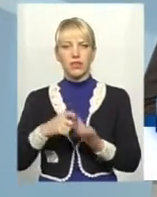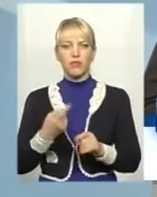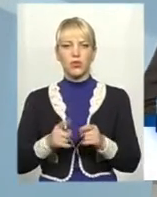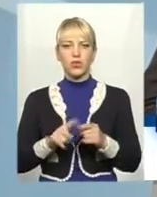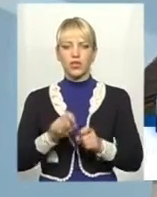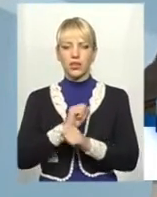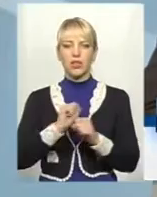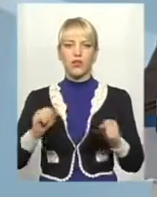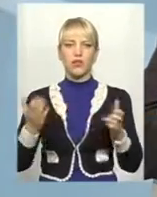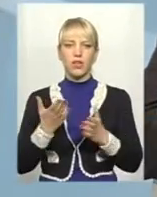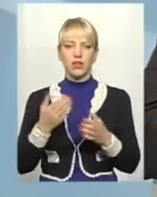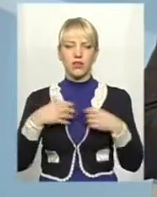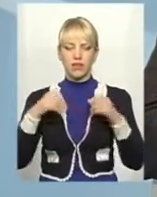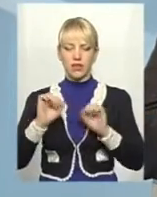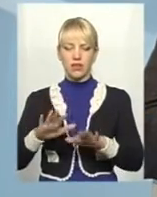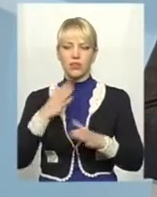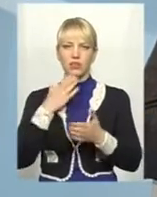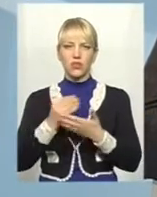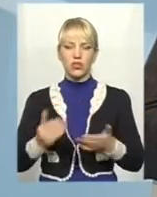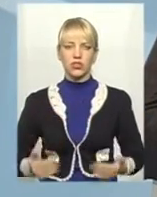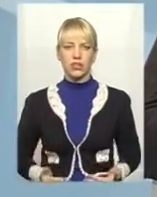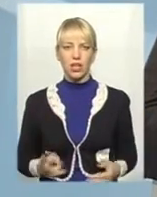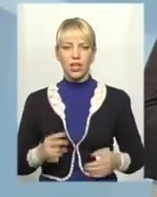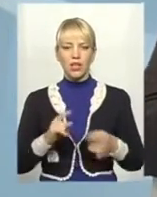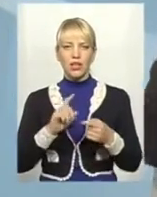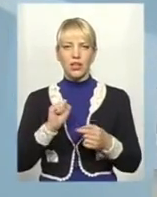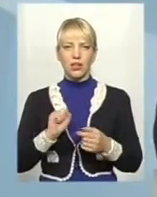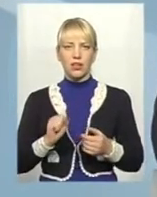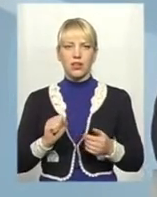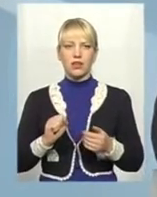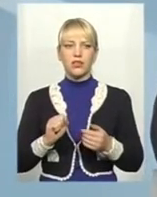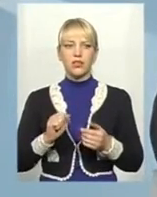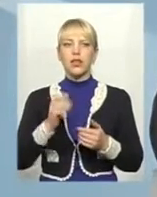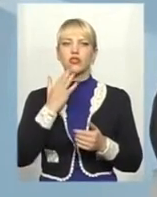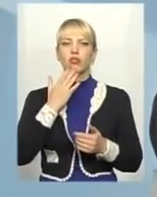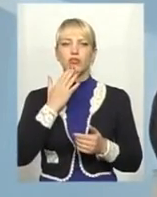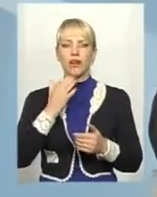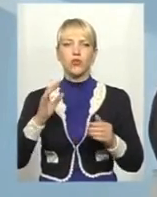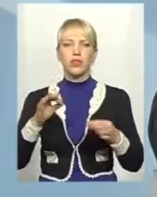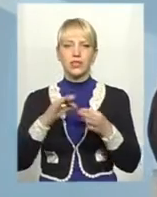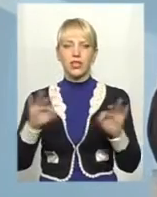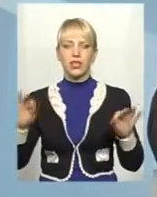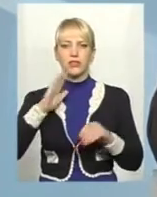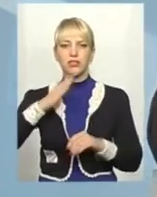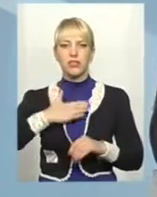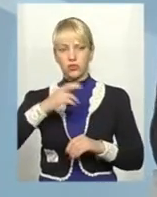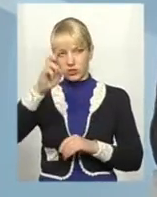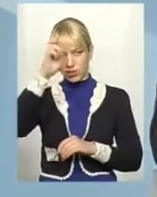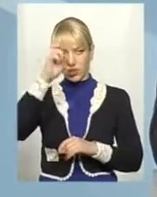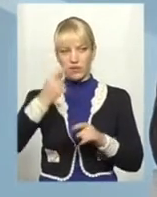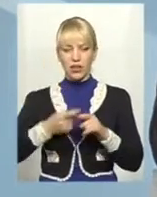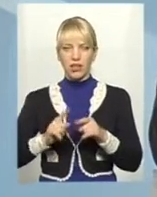героїв, які поклали своє життя на алтар національної незалежності нашої держави. Серед